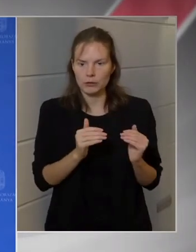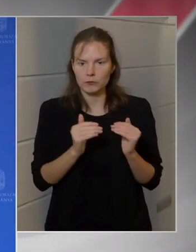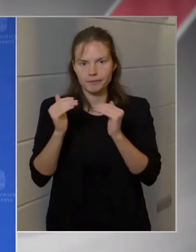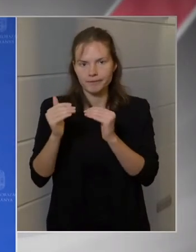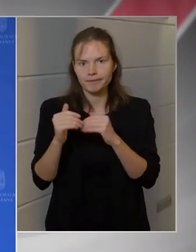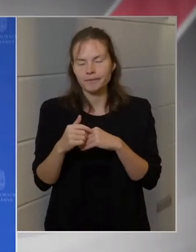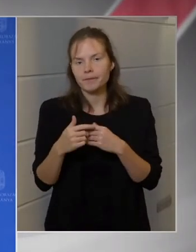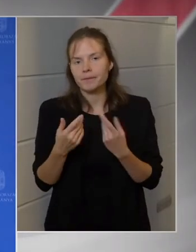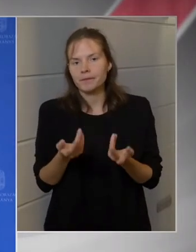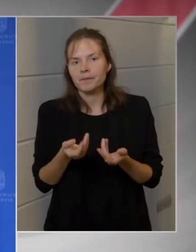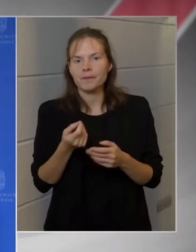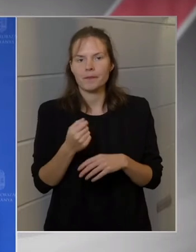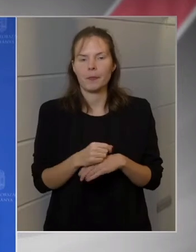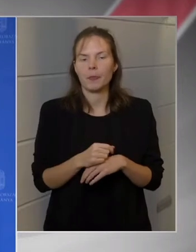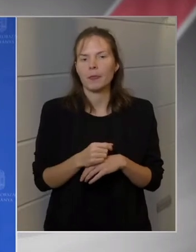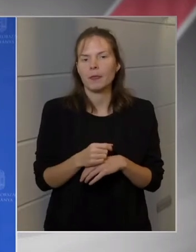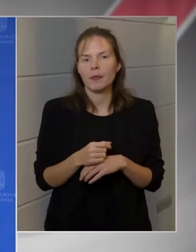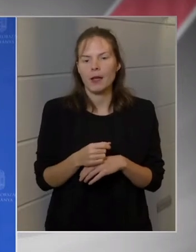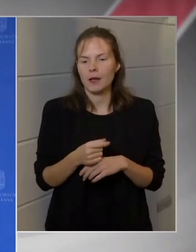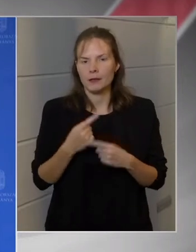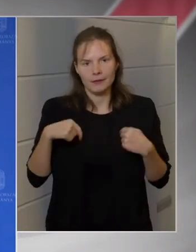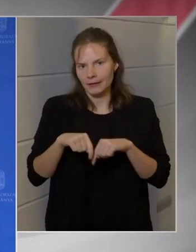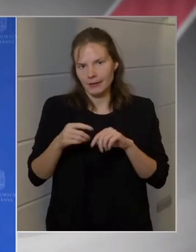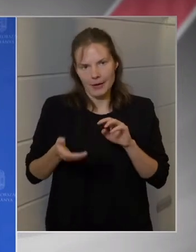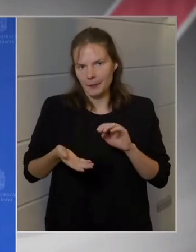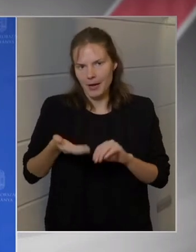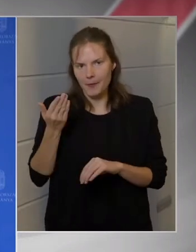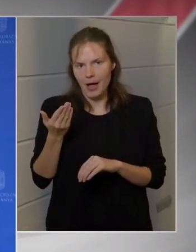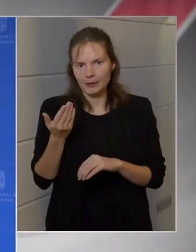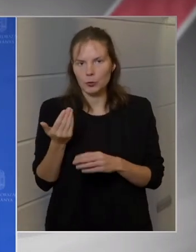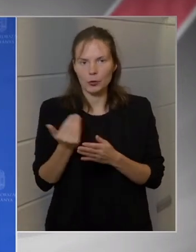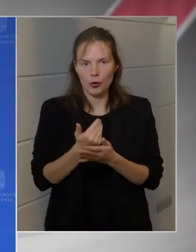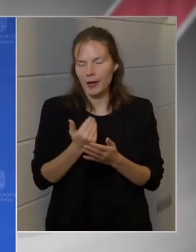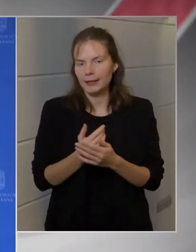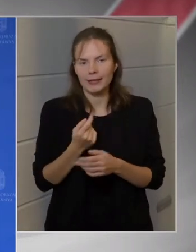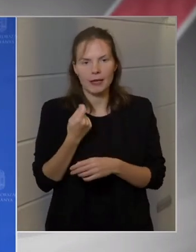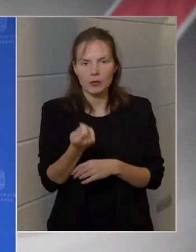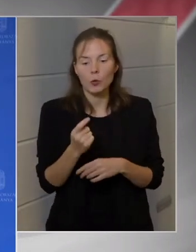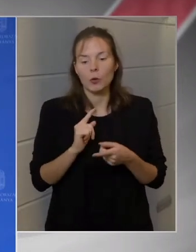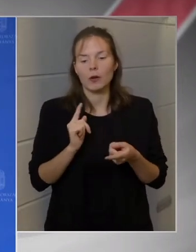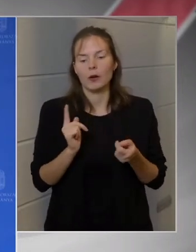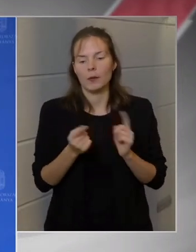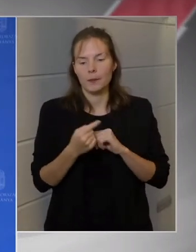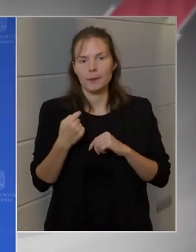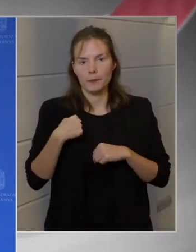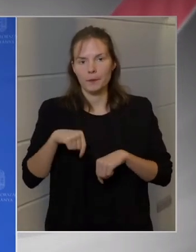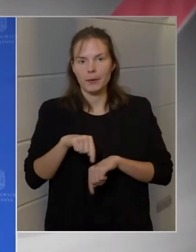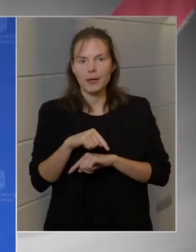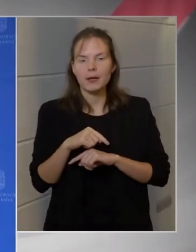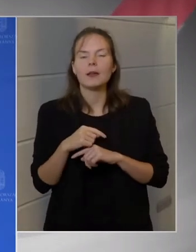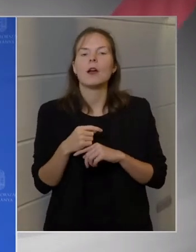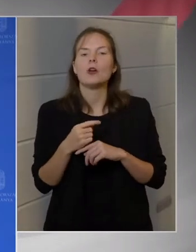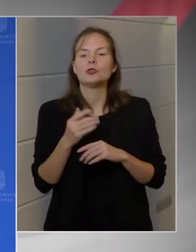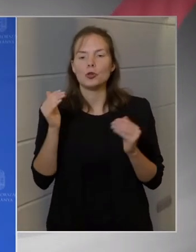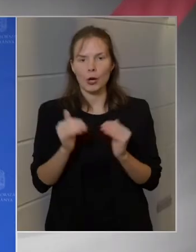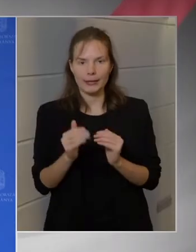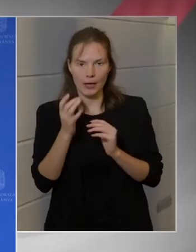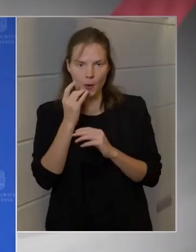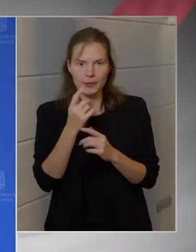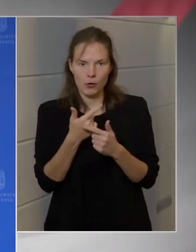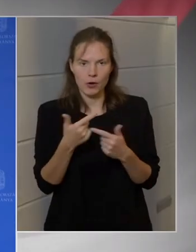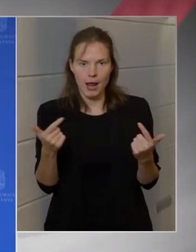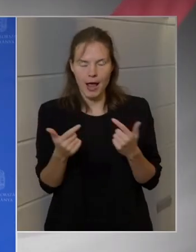hogy kiemelt jövedéki adót, akkor azok sem mi voltunk. Mi viszont miért csökkentettük a jövedéki adót akkor, amikor erre